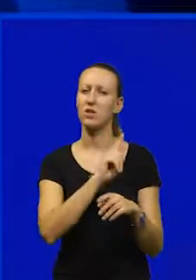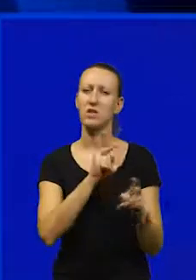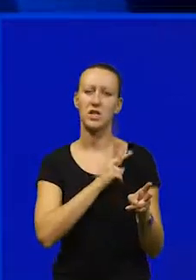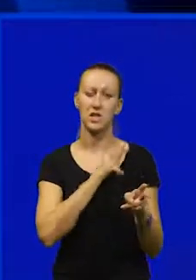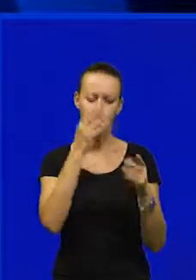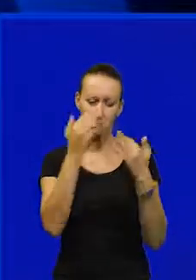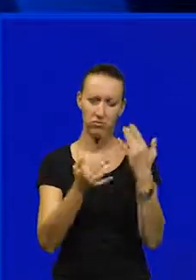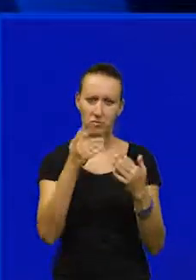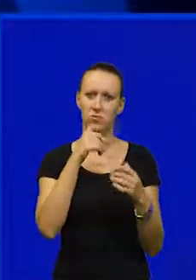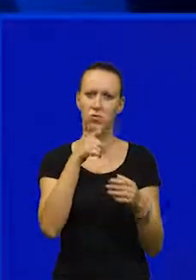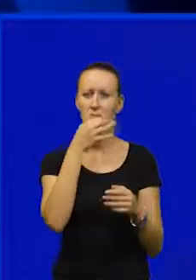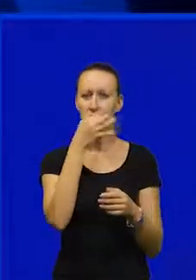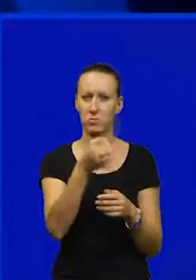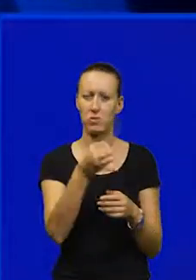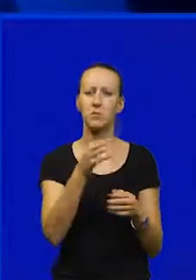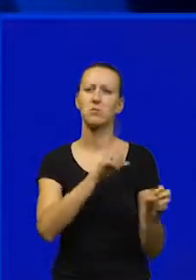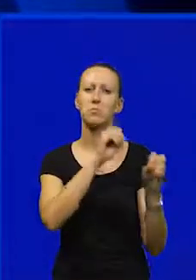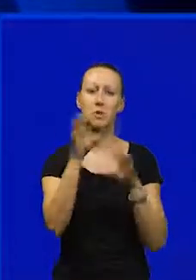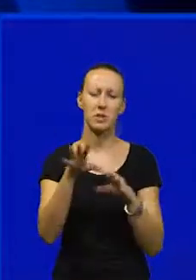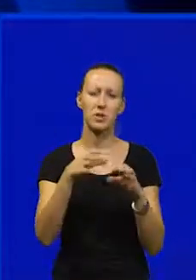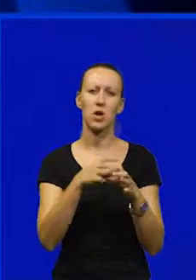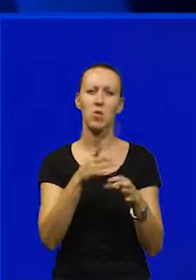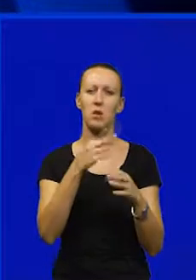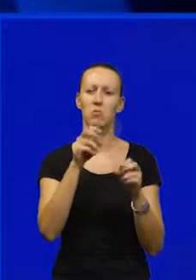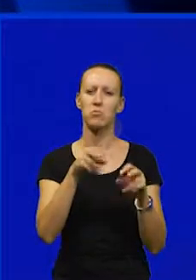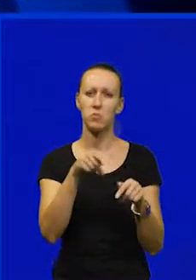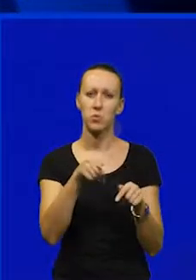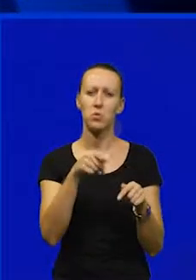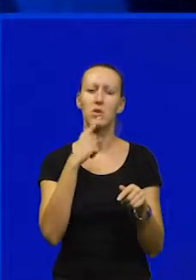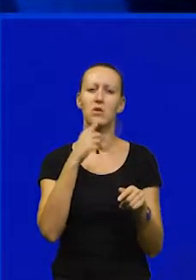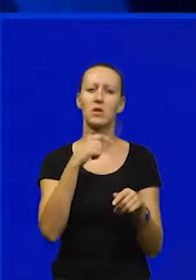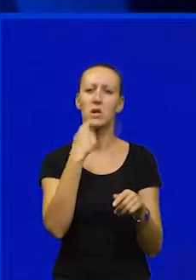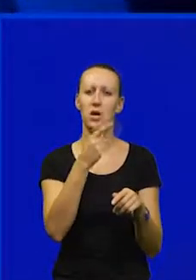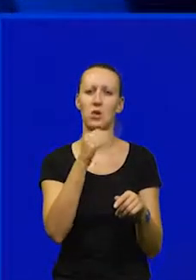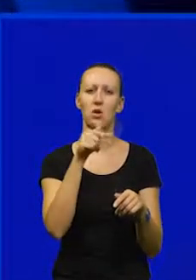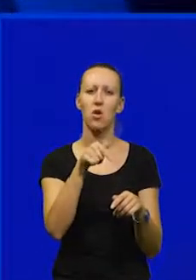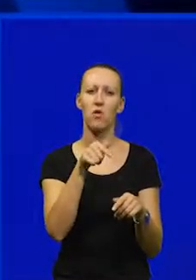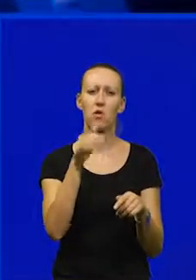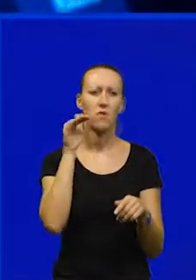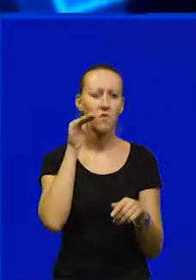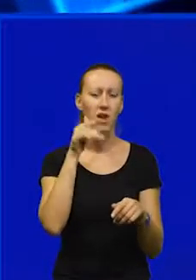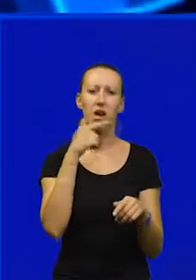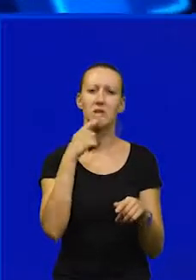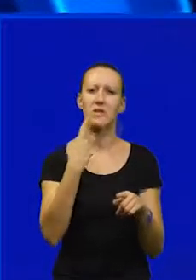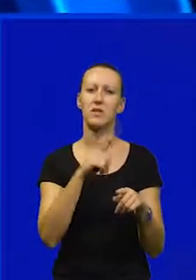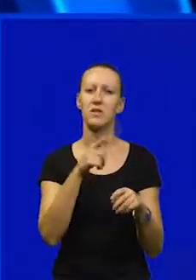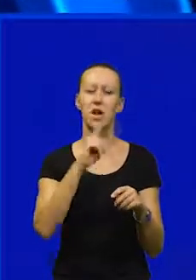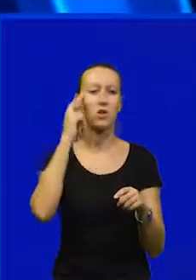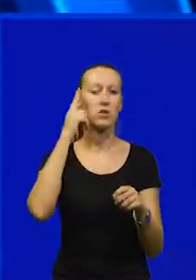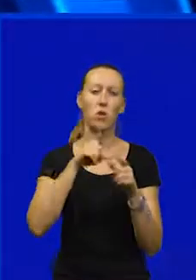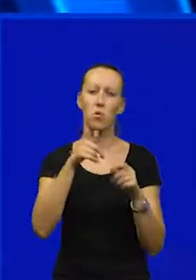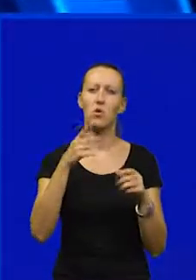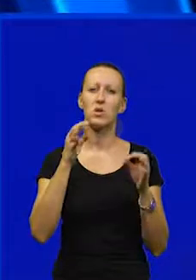kalkulaciju po tom pitanju prebacujući lopticu na pulu spočitavajući ovdašnjim vlastima nedosljednostu